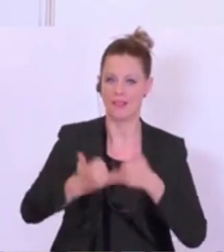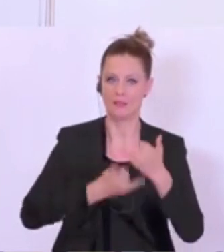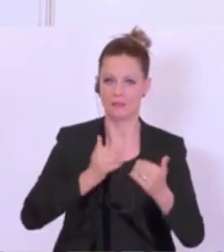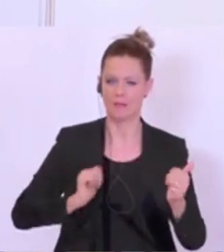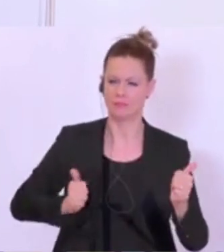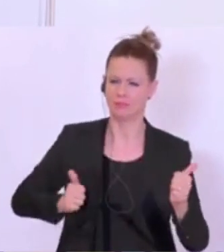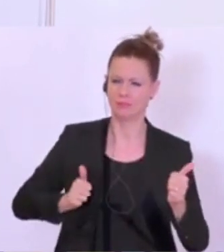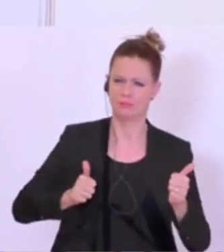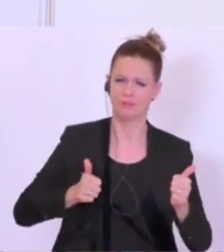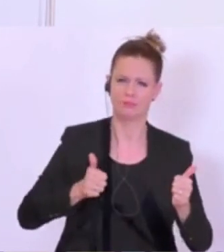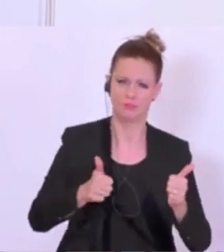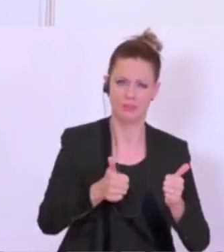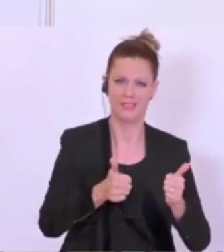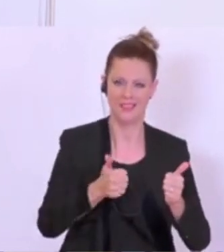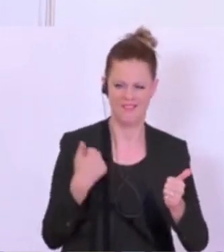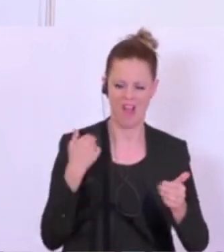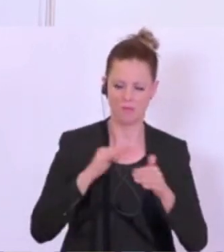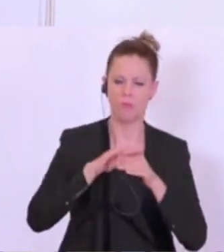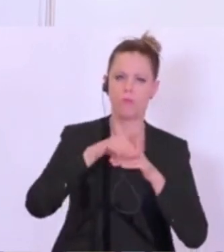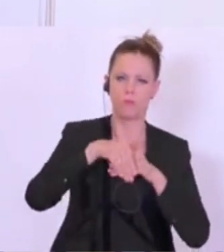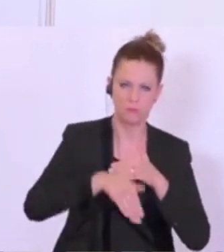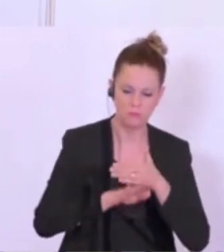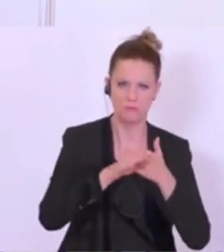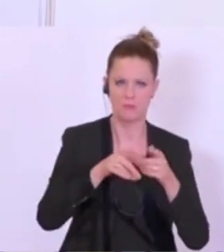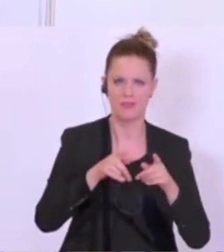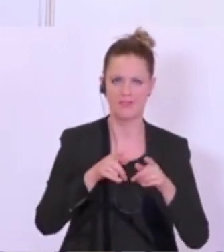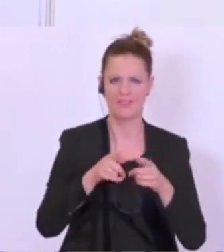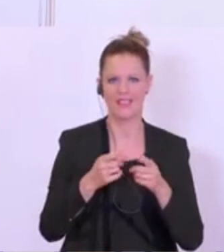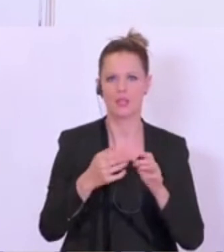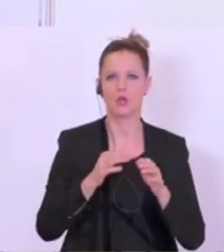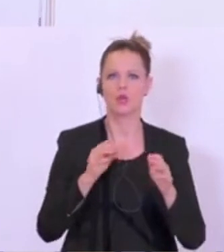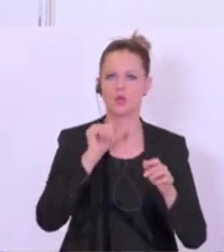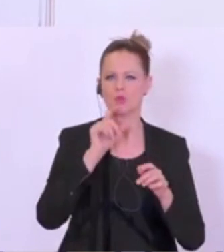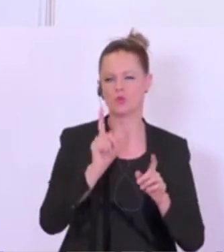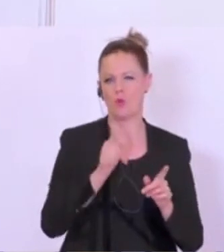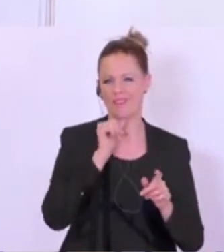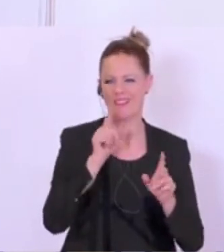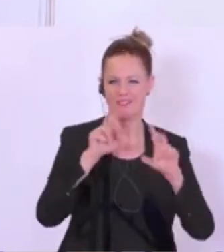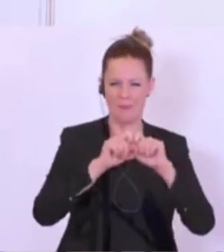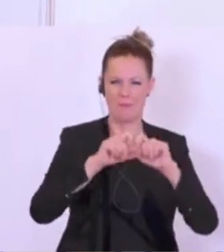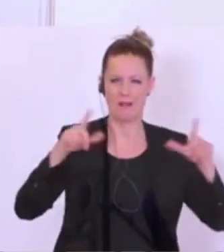um eben diese Delle nicht in ein langes Tal werden zu lassen.